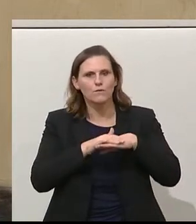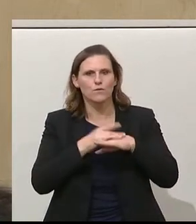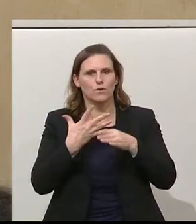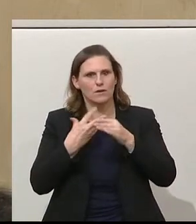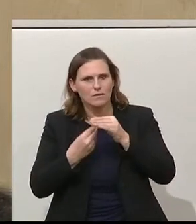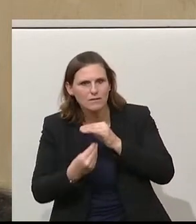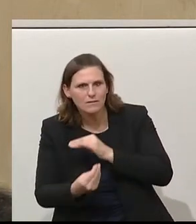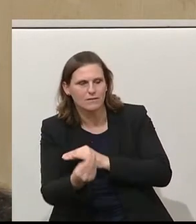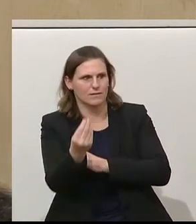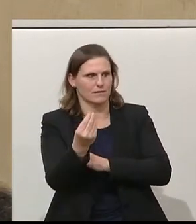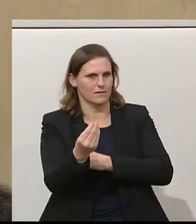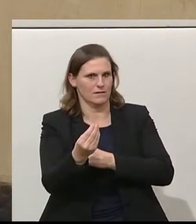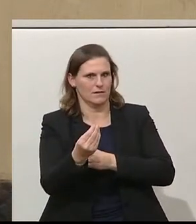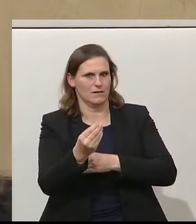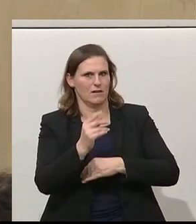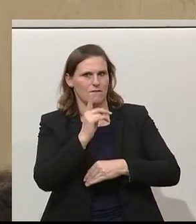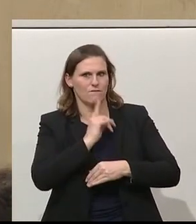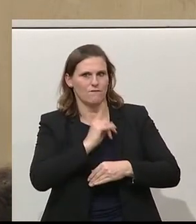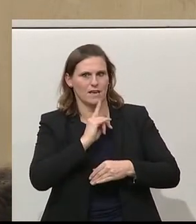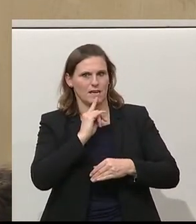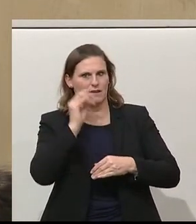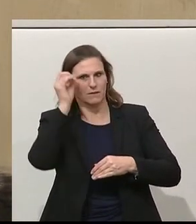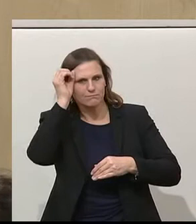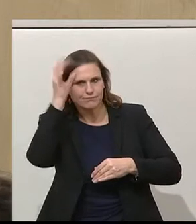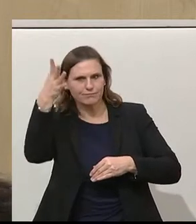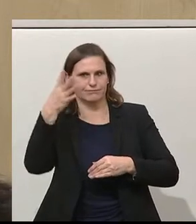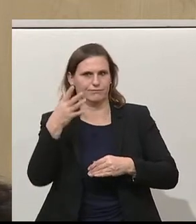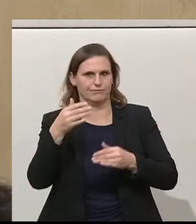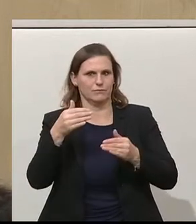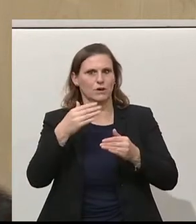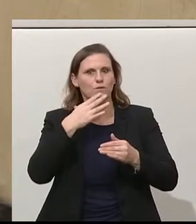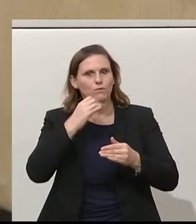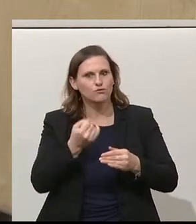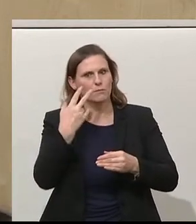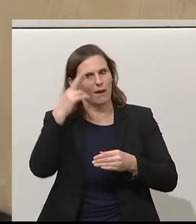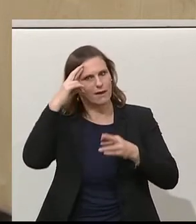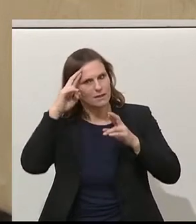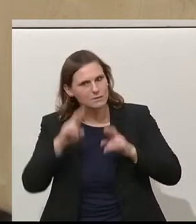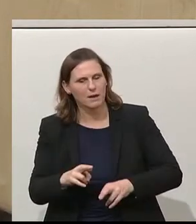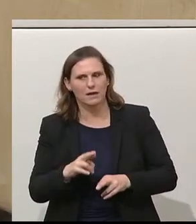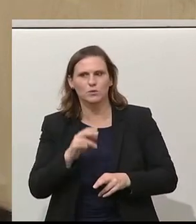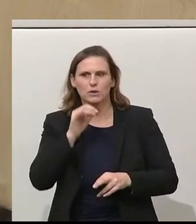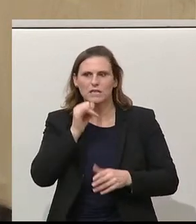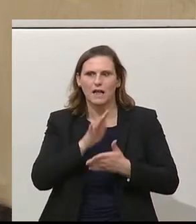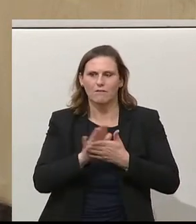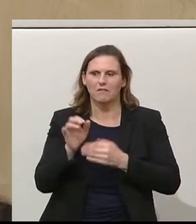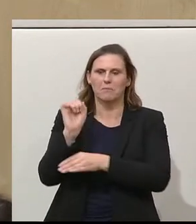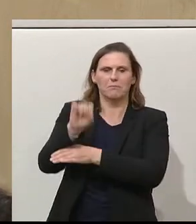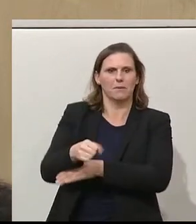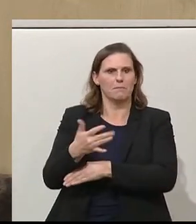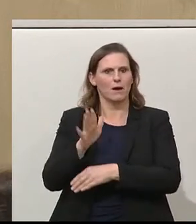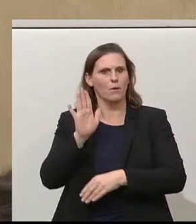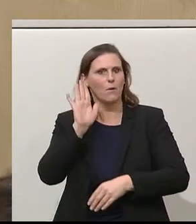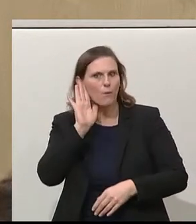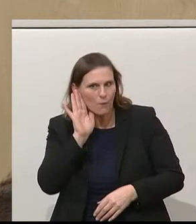Ich wünsche mir weniger Rage und mehr Respekt. Ich wünsche mir weniger Hinhauen und mehr Hinhören